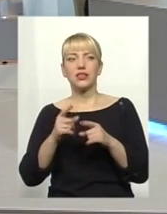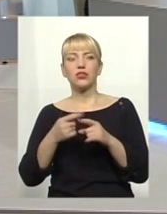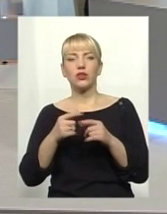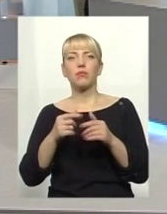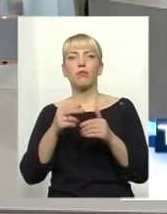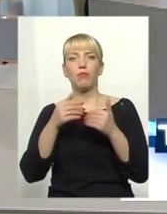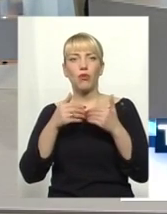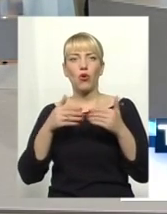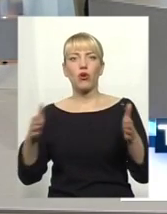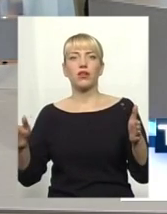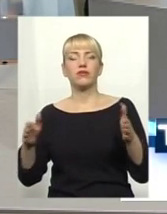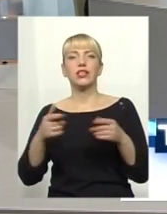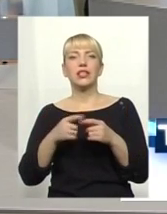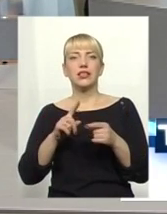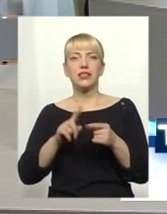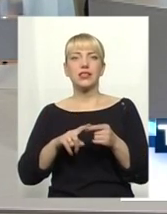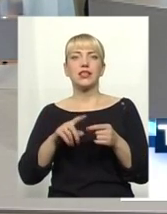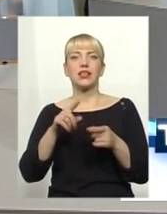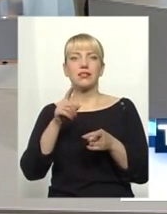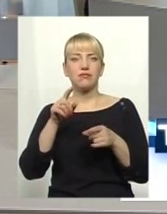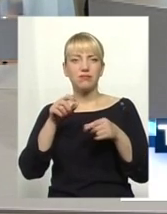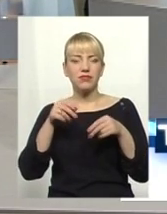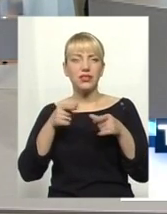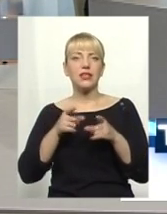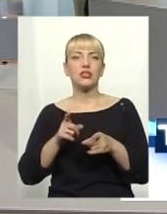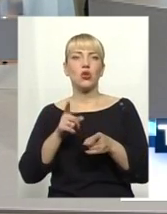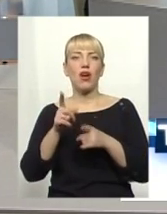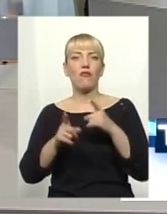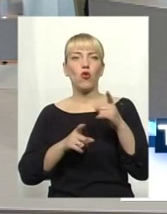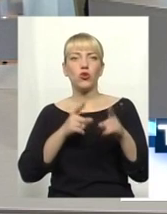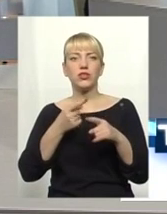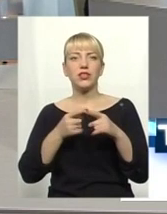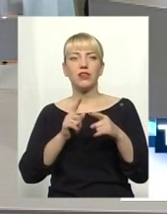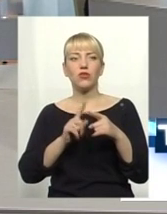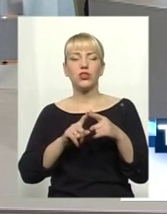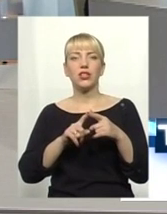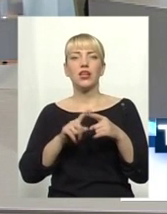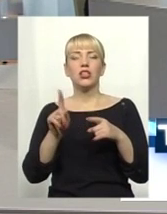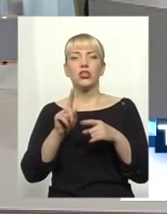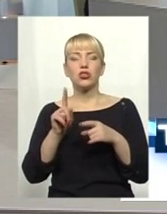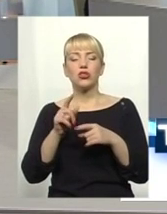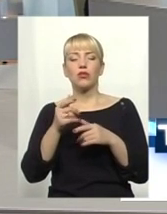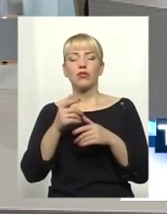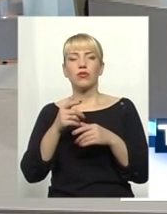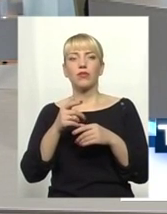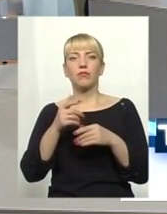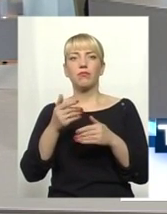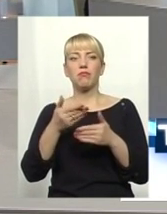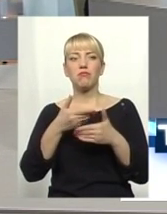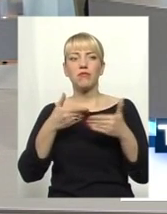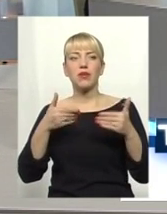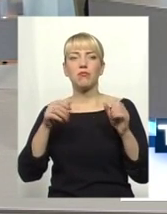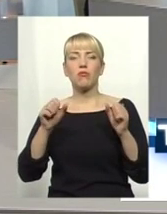дійсно дуже еволюційно. І оті картинки, які сигналізують про те, що ми можемо навіть